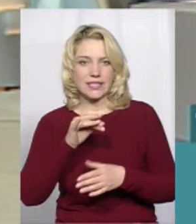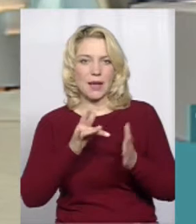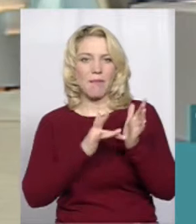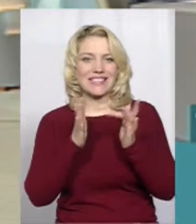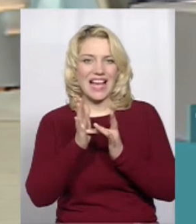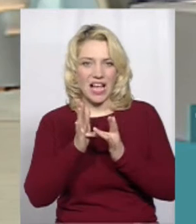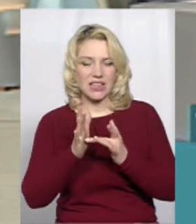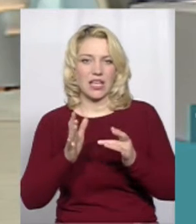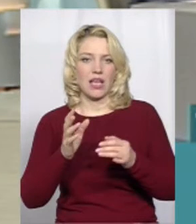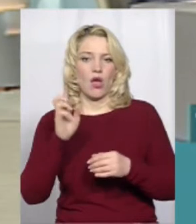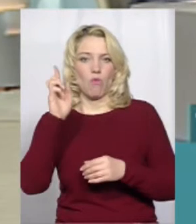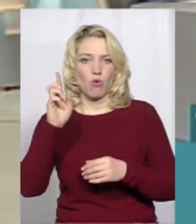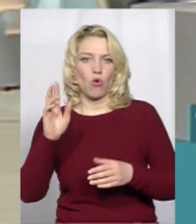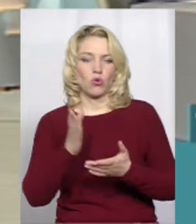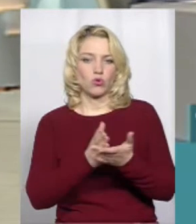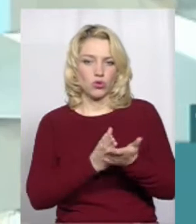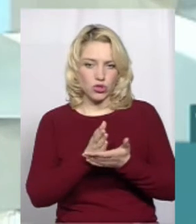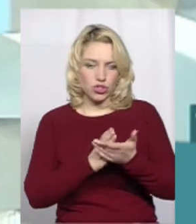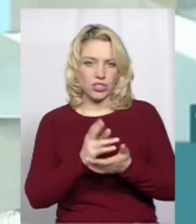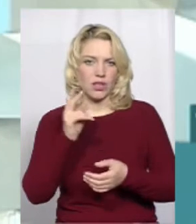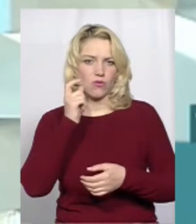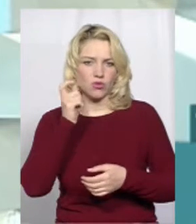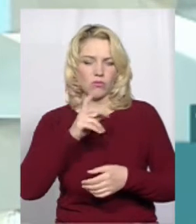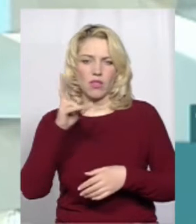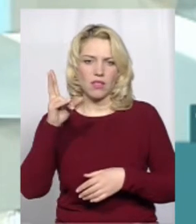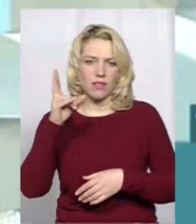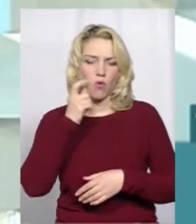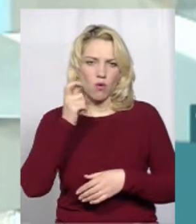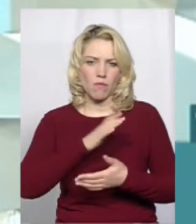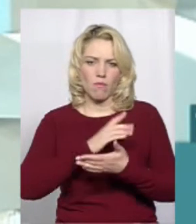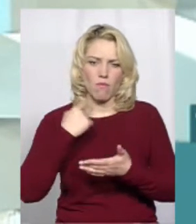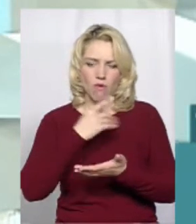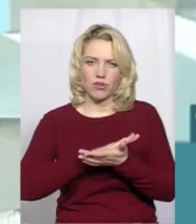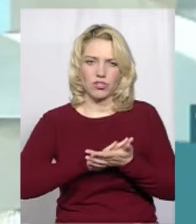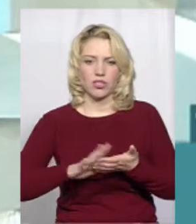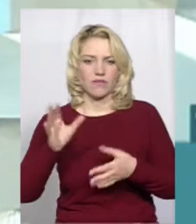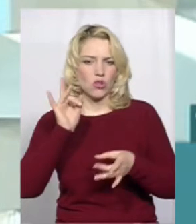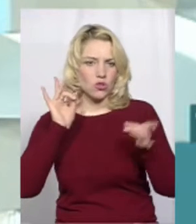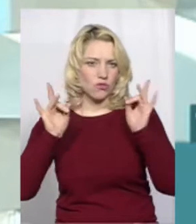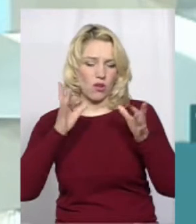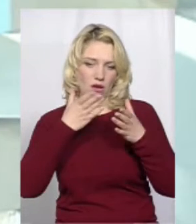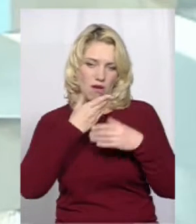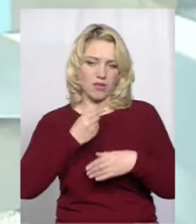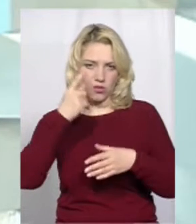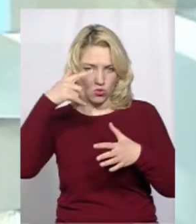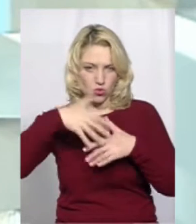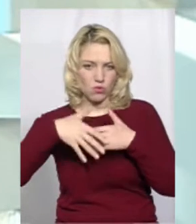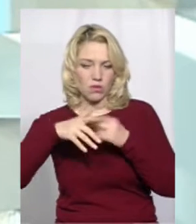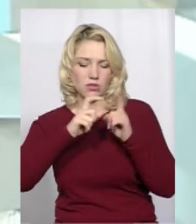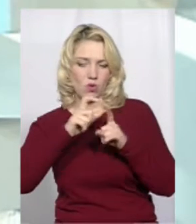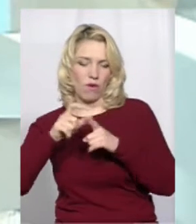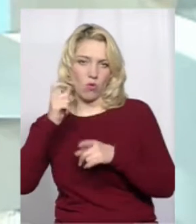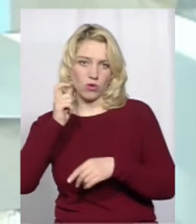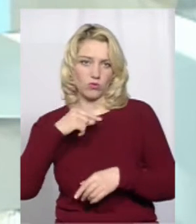мові. До речі, гарно виходить, гарно звучить, дуже гарні, зрозумілі слова українською мовою. І